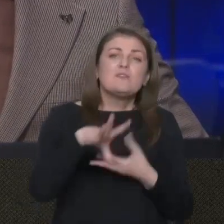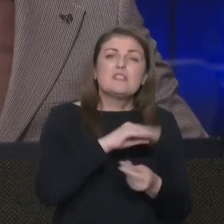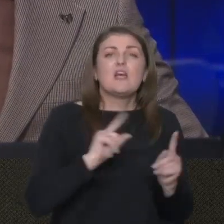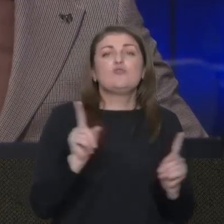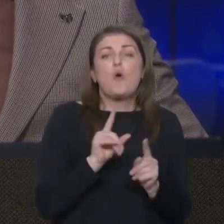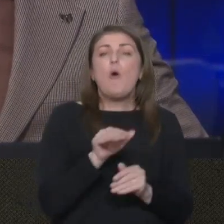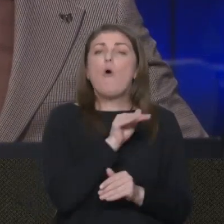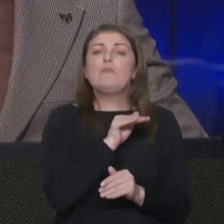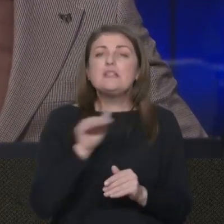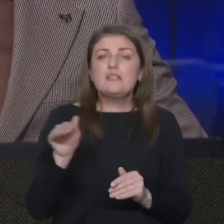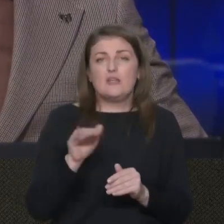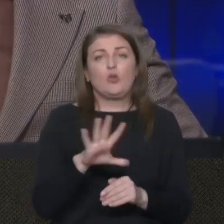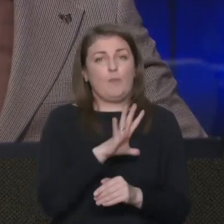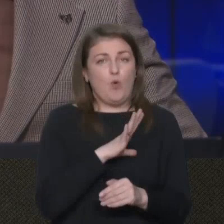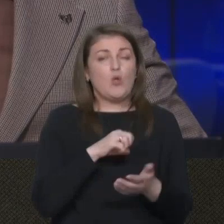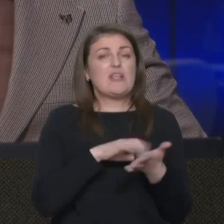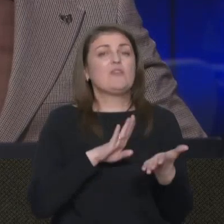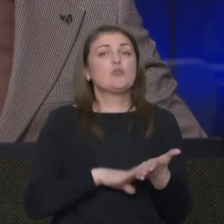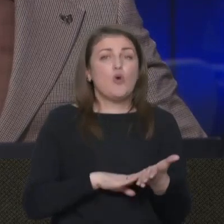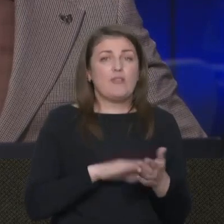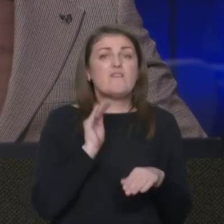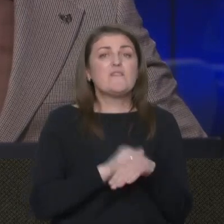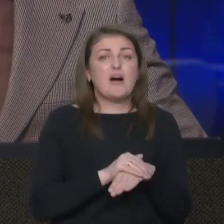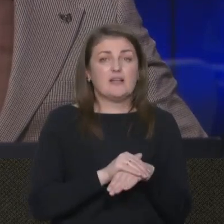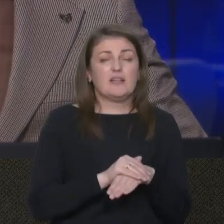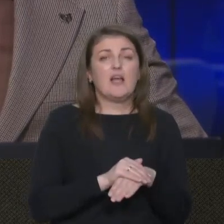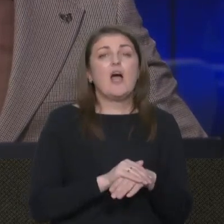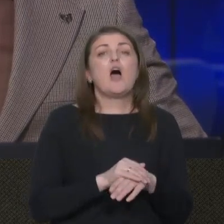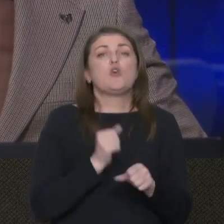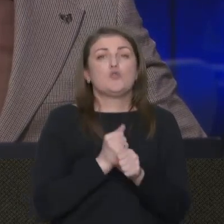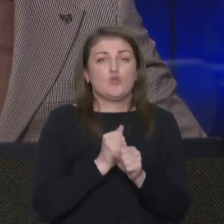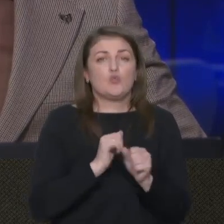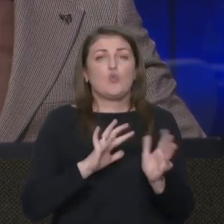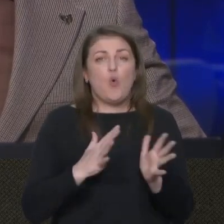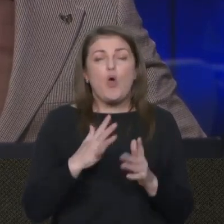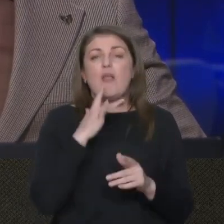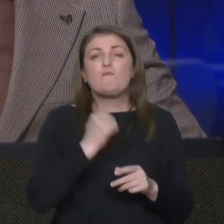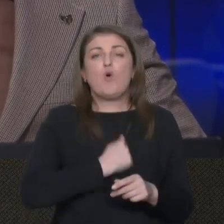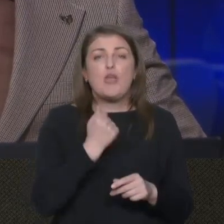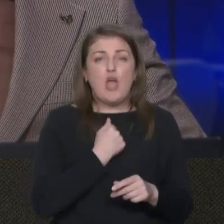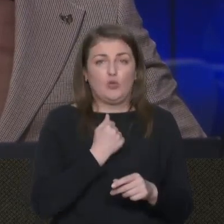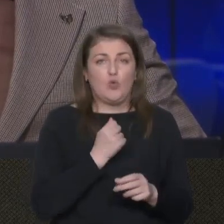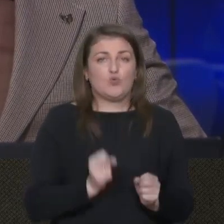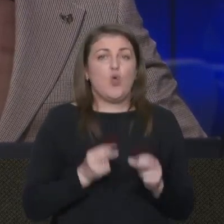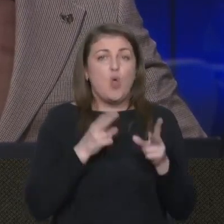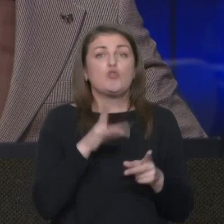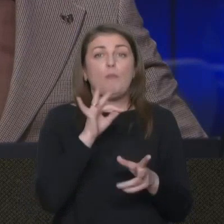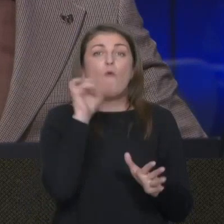офіційно було зафіксовано факт скоєння воєнного злочину, бо вбивство